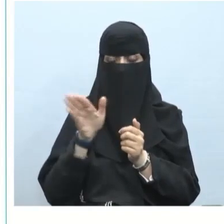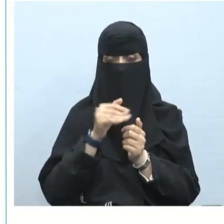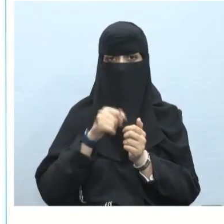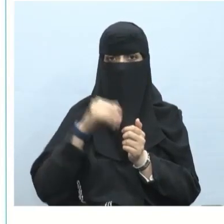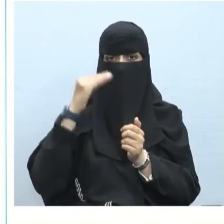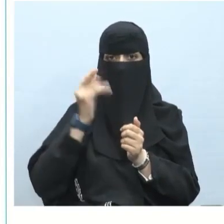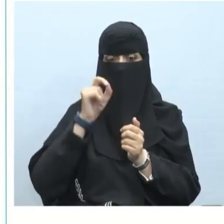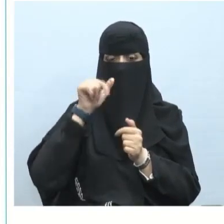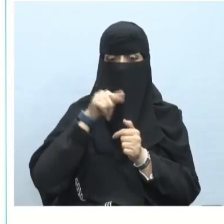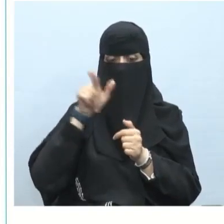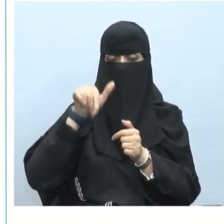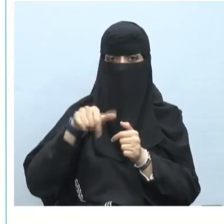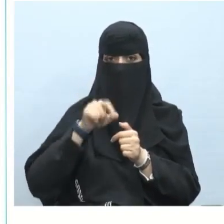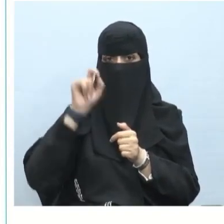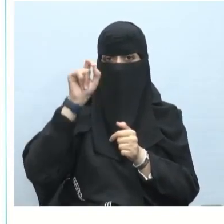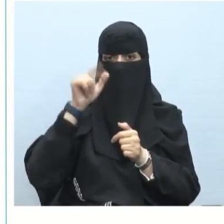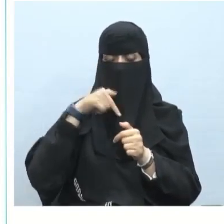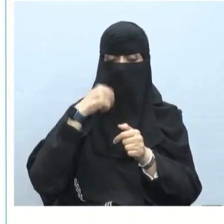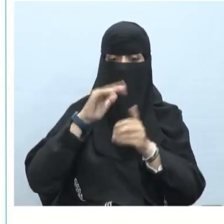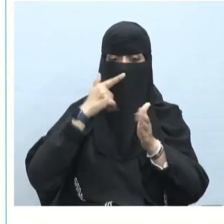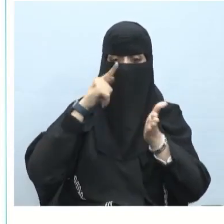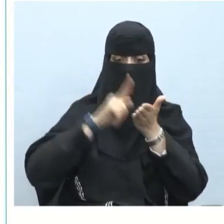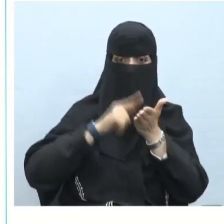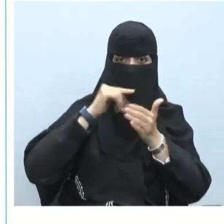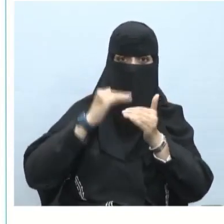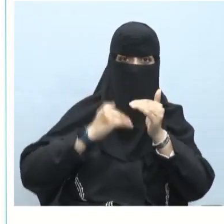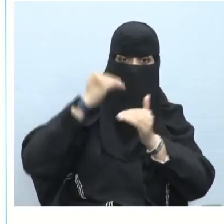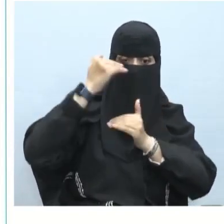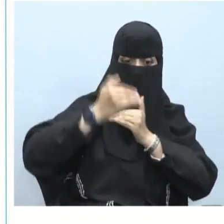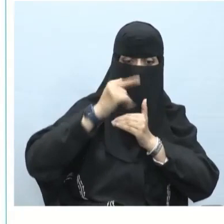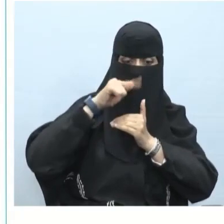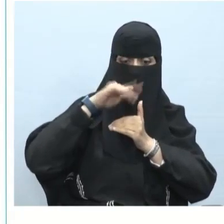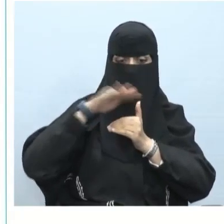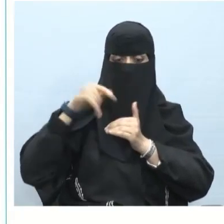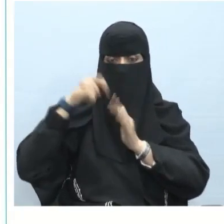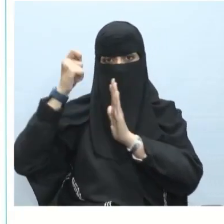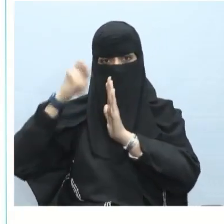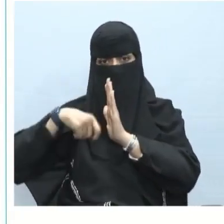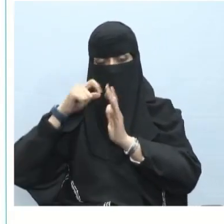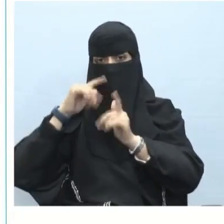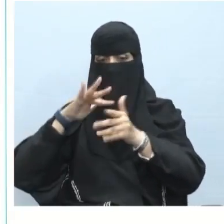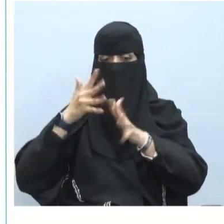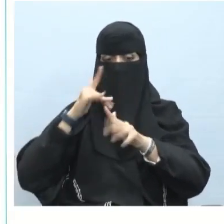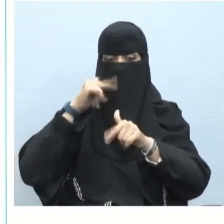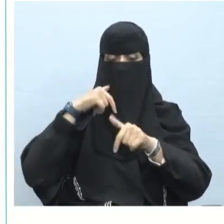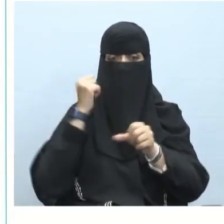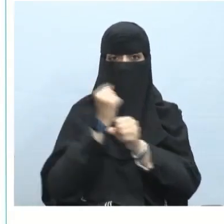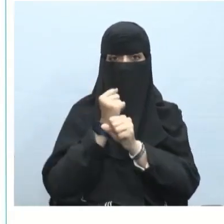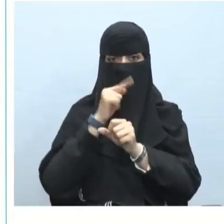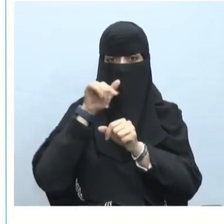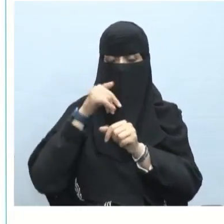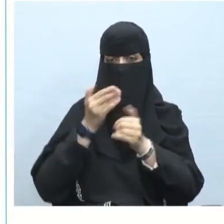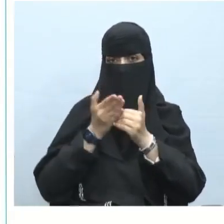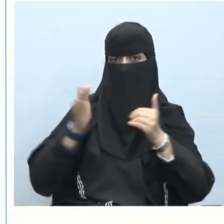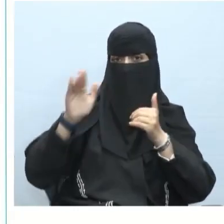العطف وهو فنفذ حرف الفا مباشرة بعد القرار يأتي التنفيذ وهو